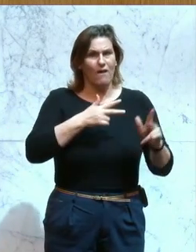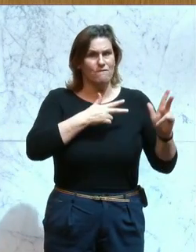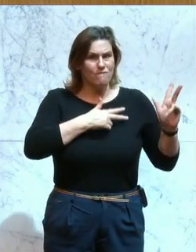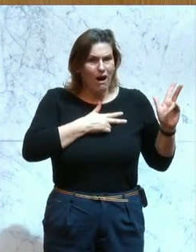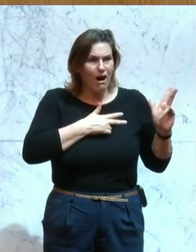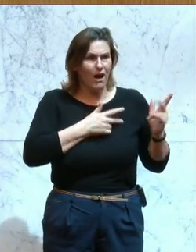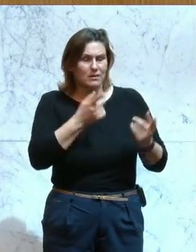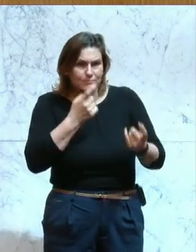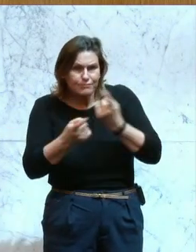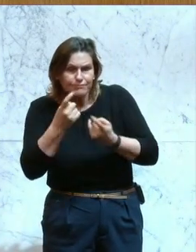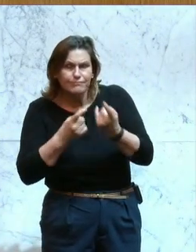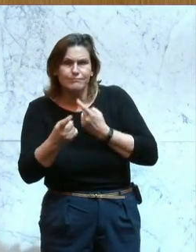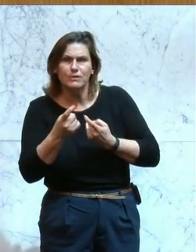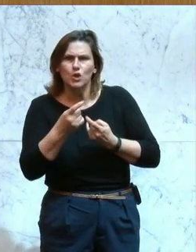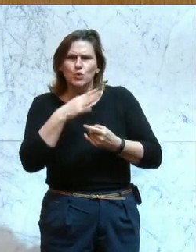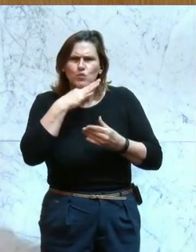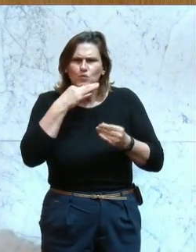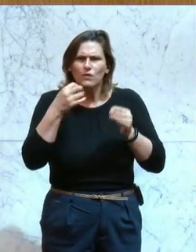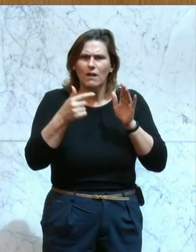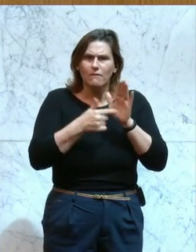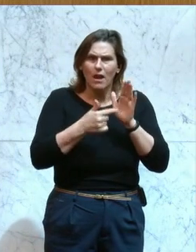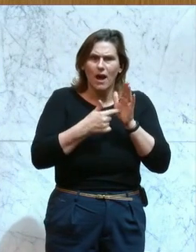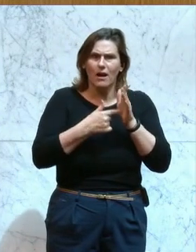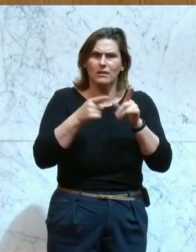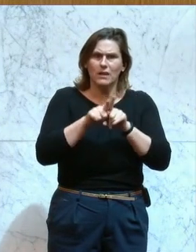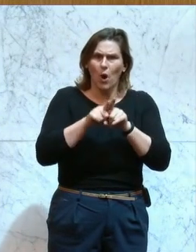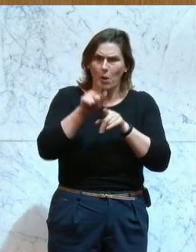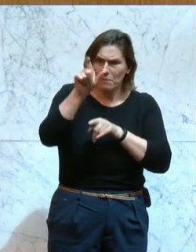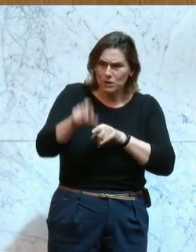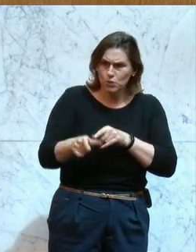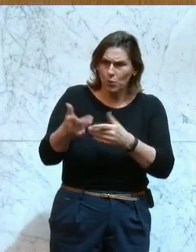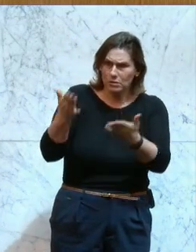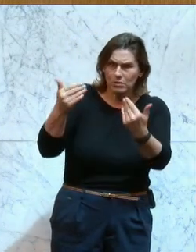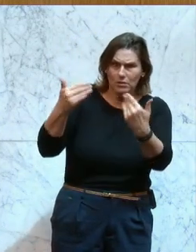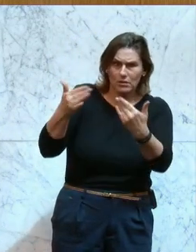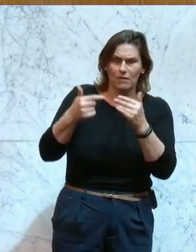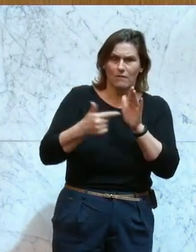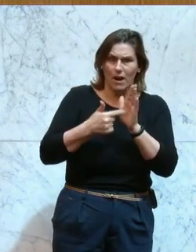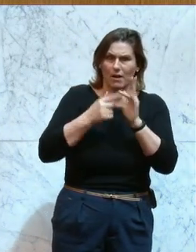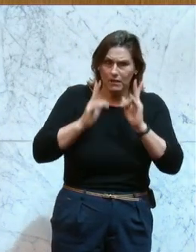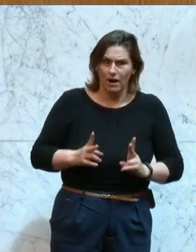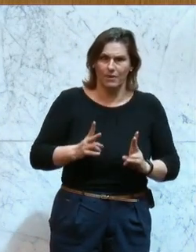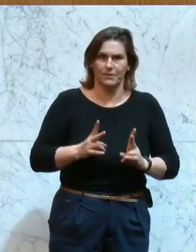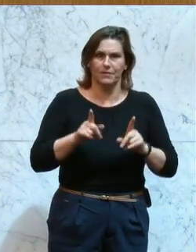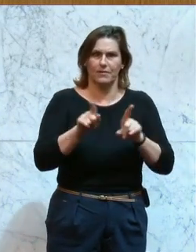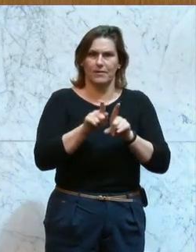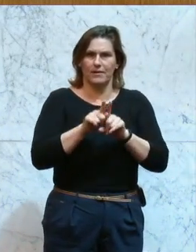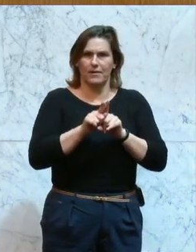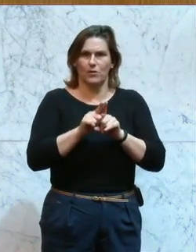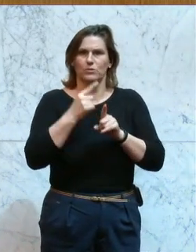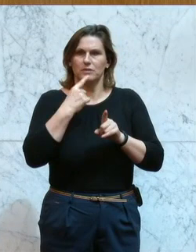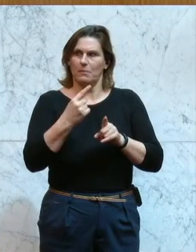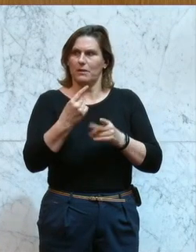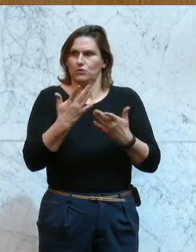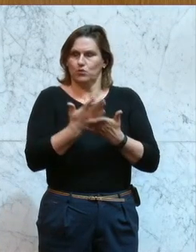Und da ist es ja wohl nicht zu viel verlangt, auch die Wahrheit von einer Auskunftsperson zu verlangen. Sie sehen also, werte Damen und Herren,